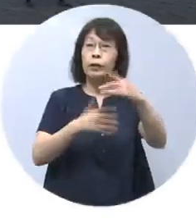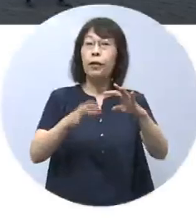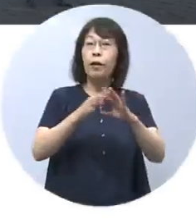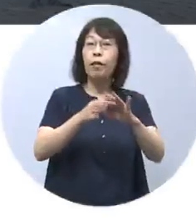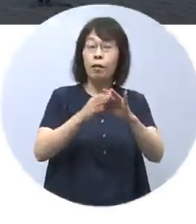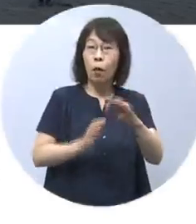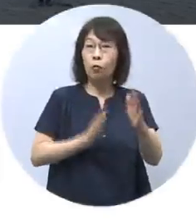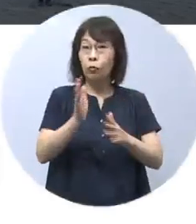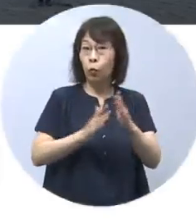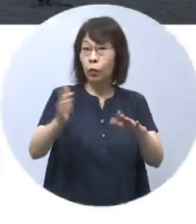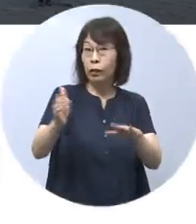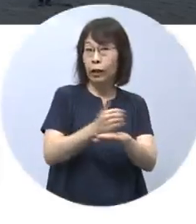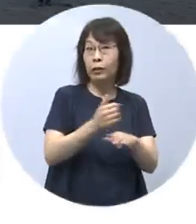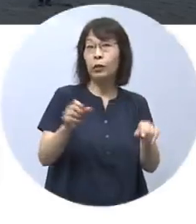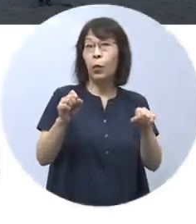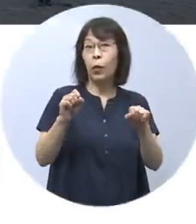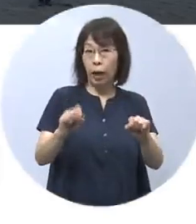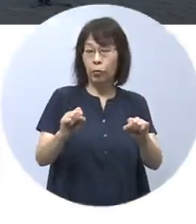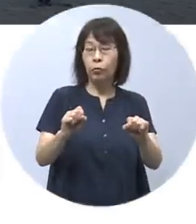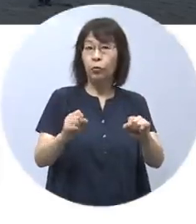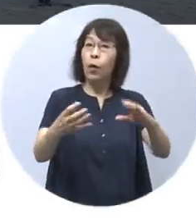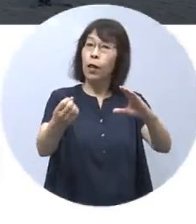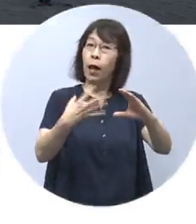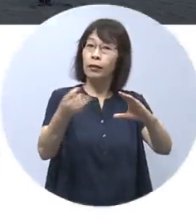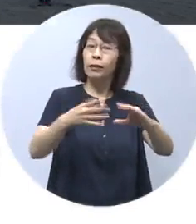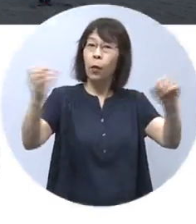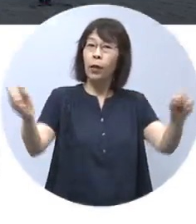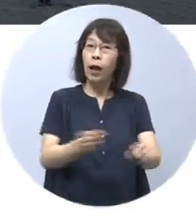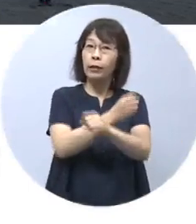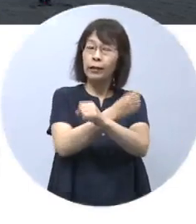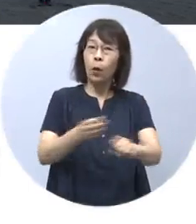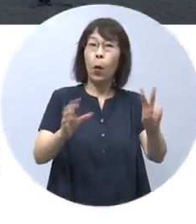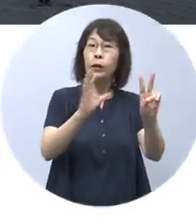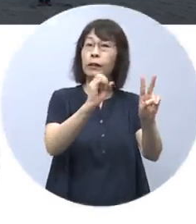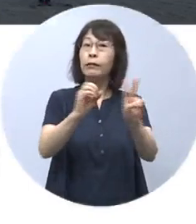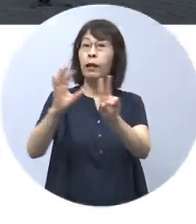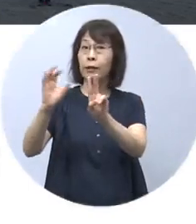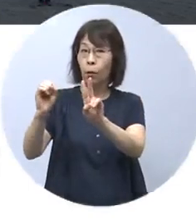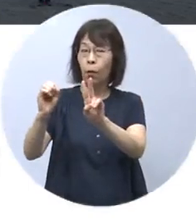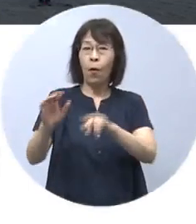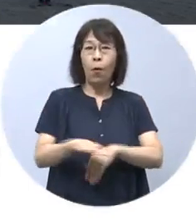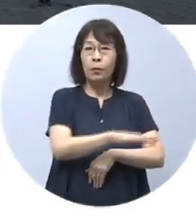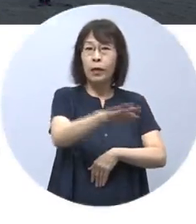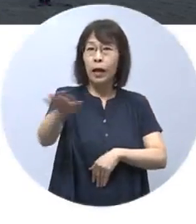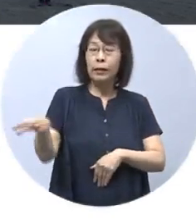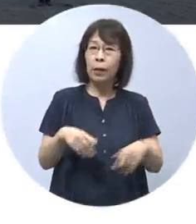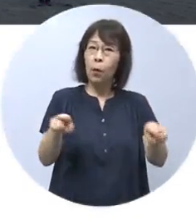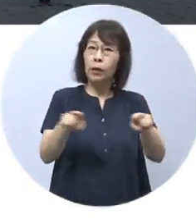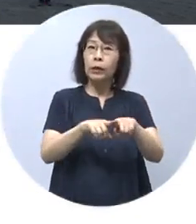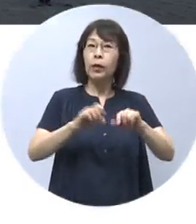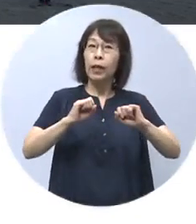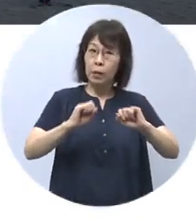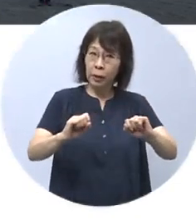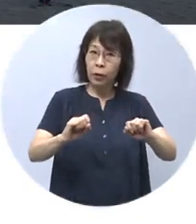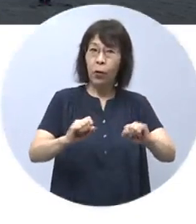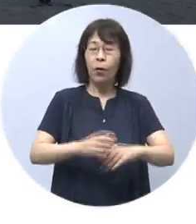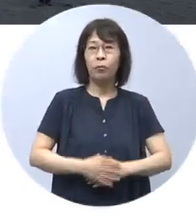藤沢ゆかりのアスリートによるラジオ体操2020皆さんも一緒にやってみましょう